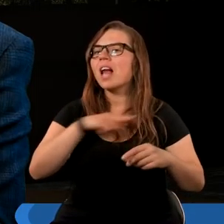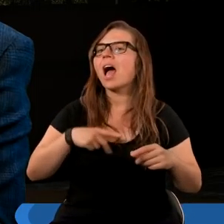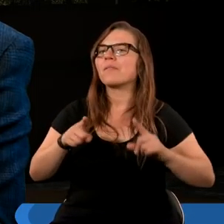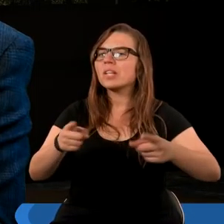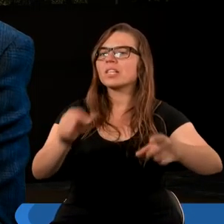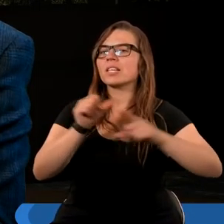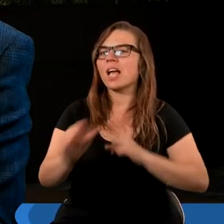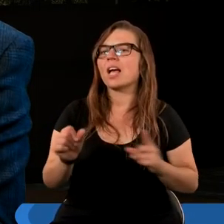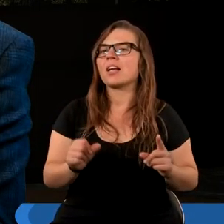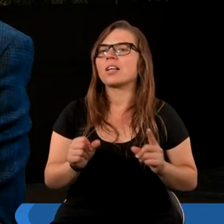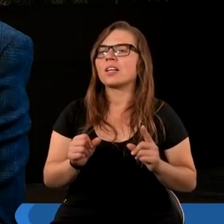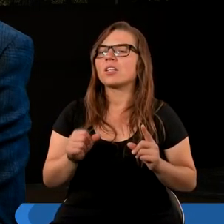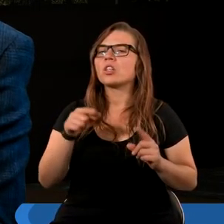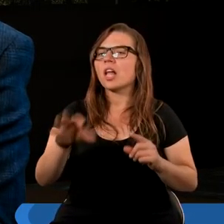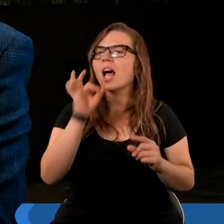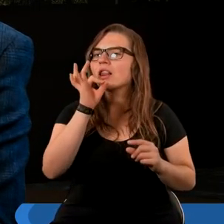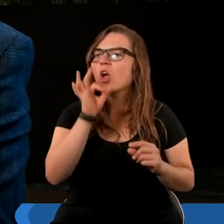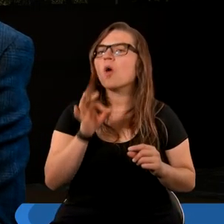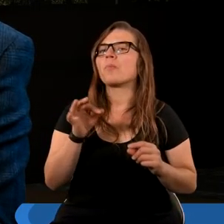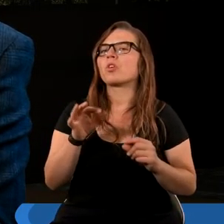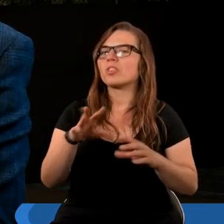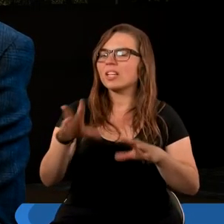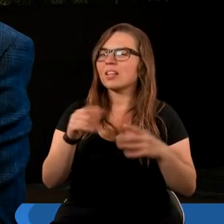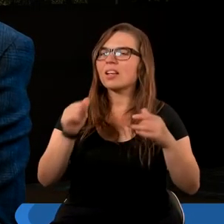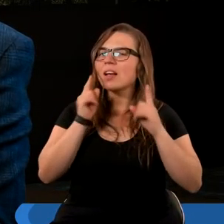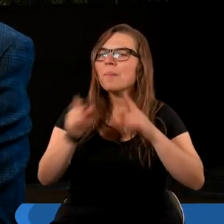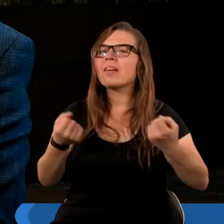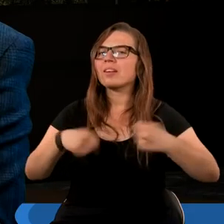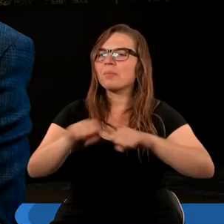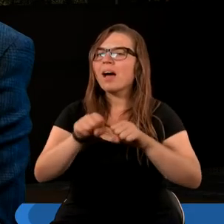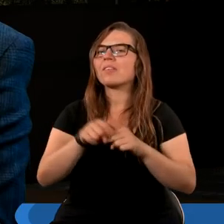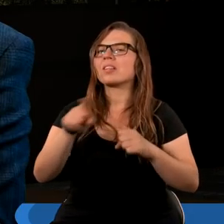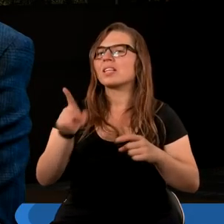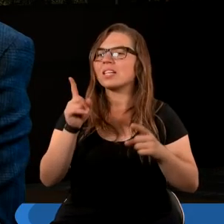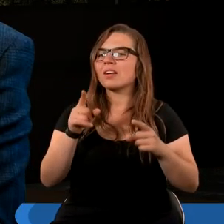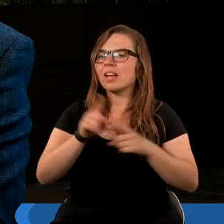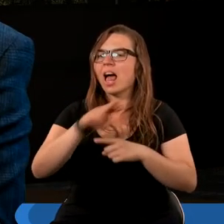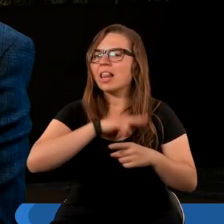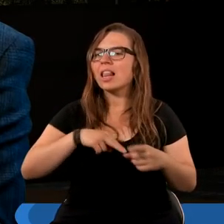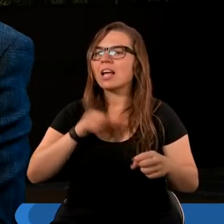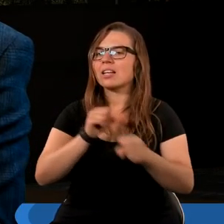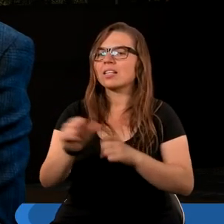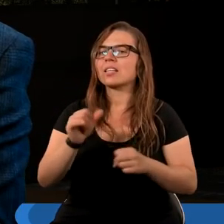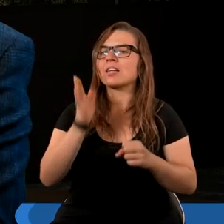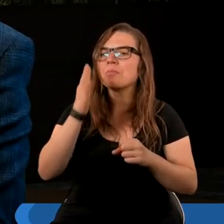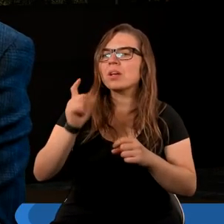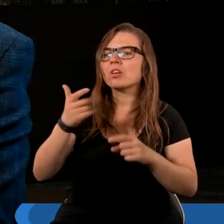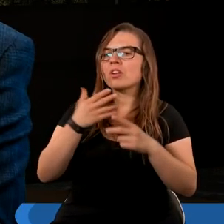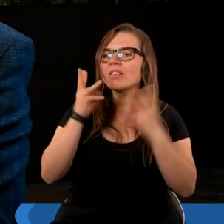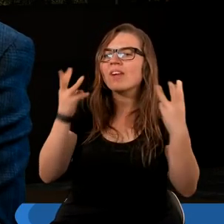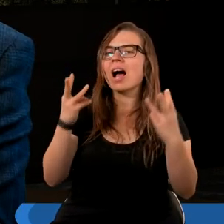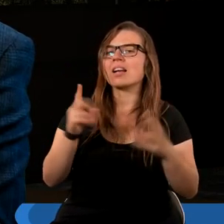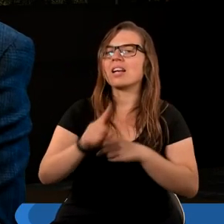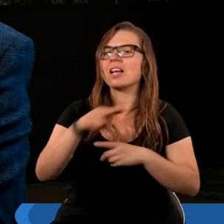sprawi, że to, co dobre, to, co święte, to, co naprawdę sprawiedliwe, będzie dla nas tak cenne. Ty będziesz dla nas tak